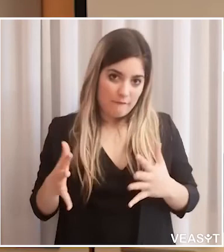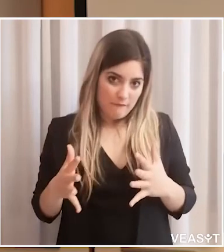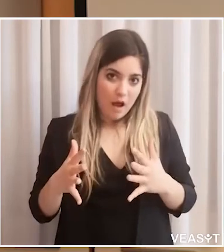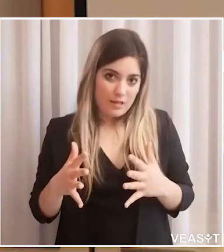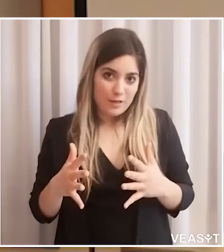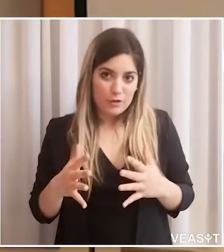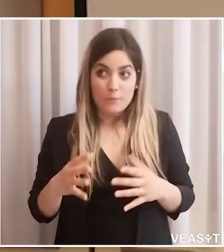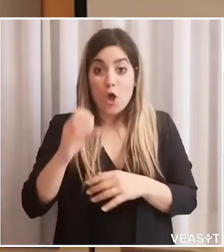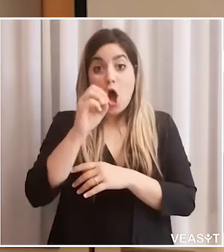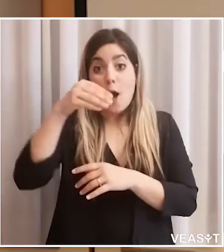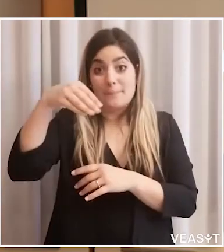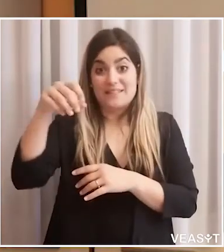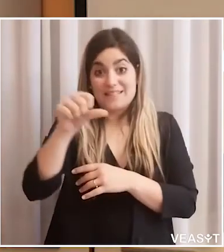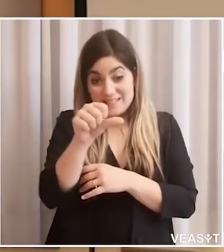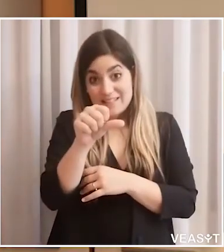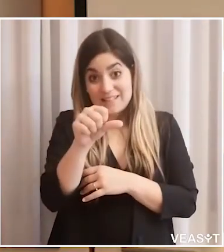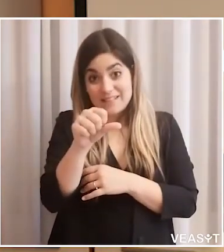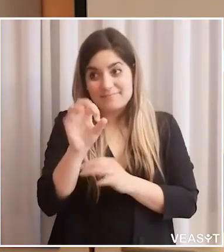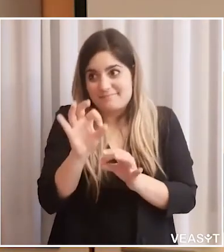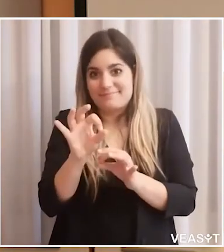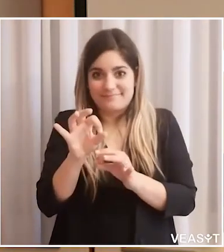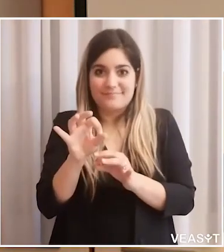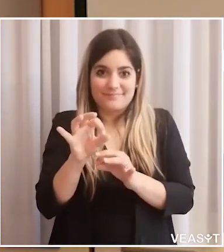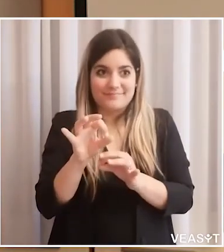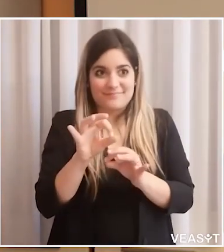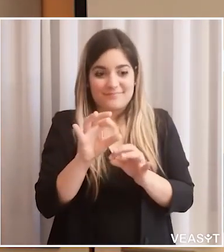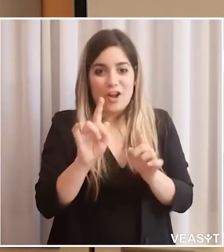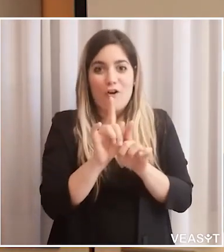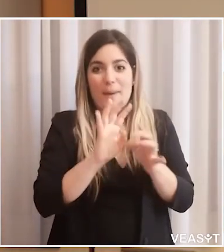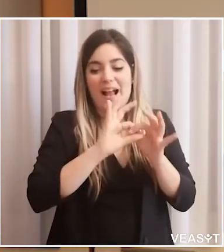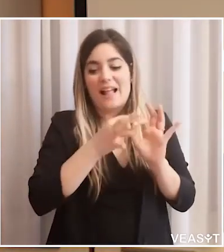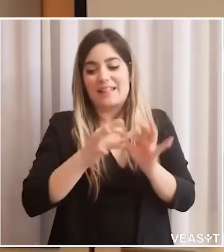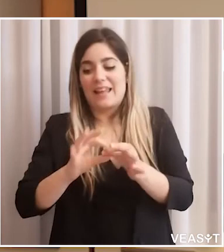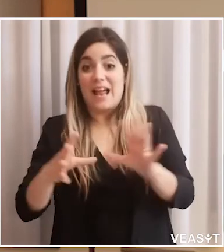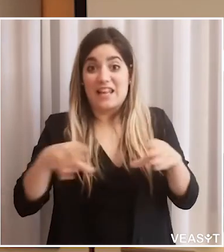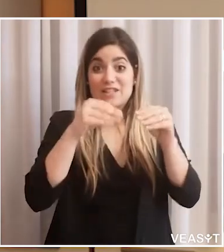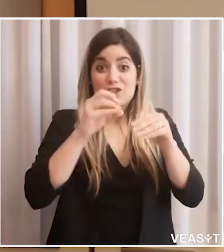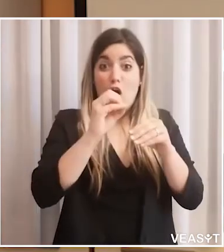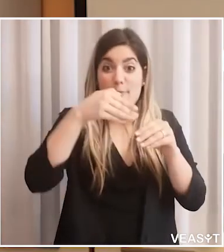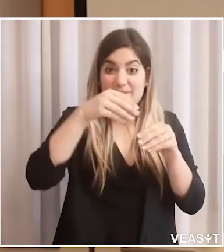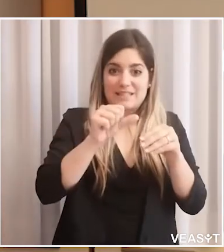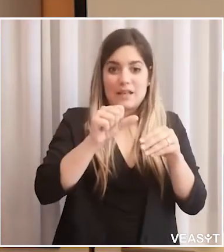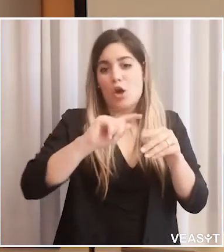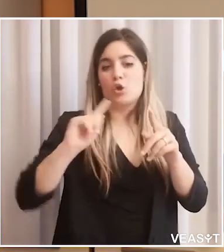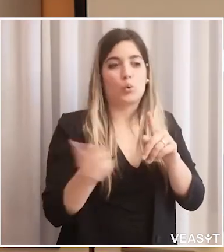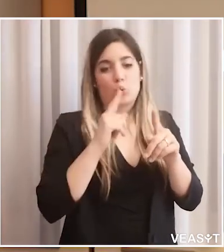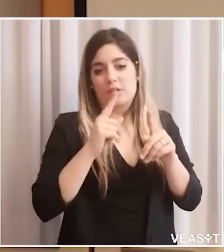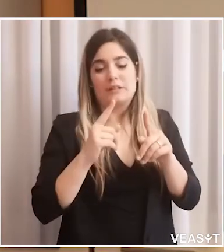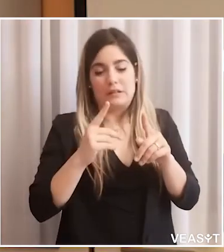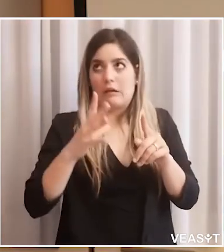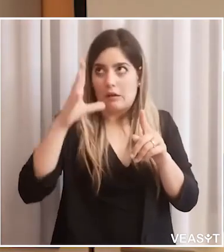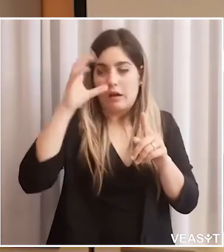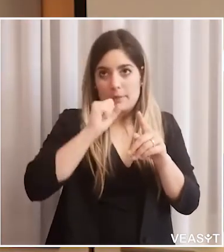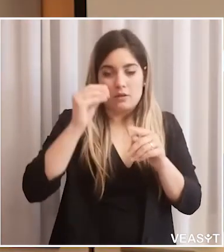che la pandemia abbia dato insegnamenti di vario modo, a cominciare dall'Organizzazione Mondiale della Sanità e